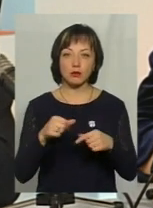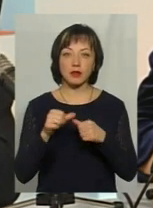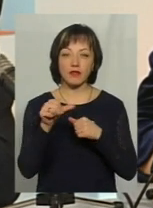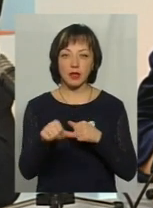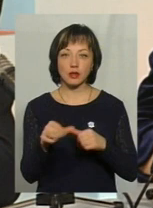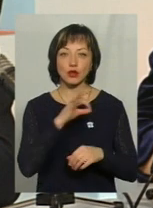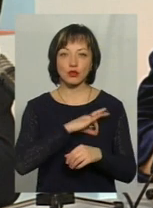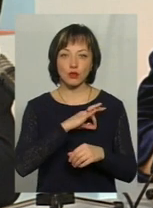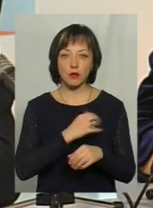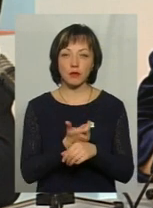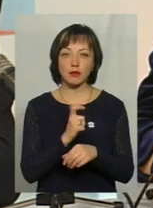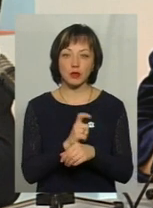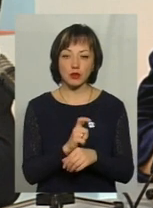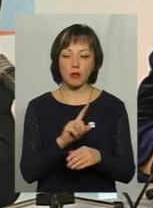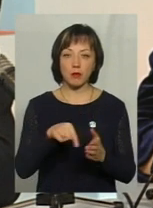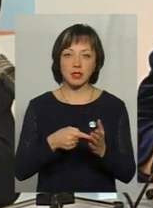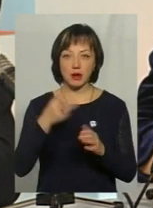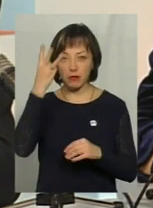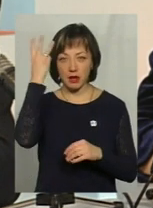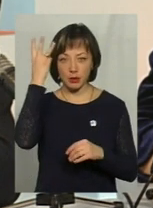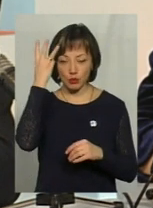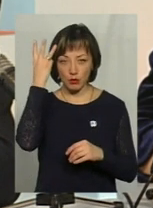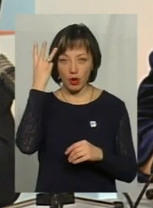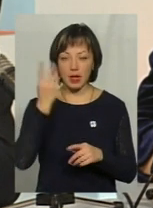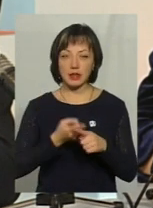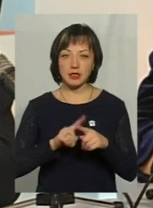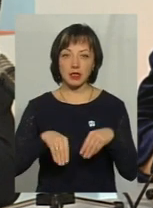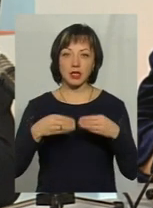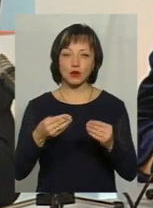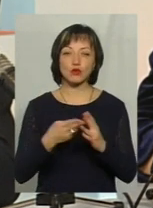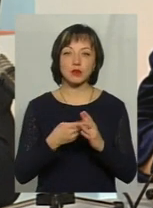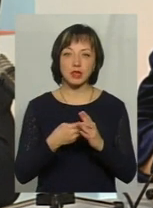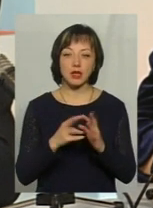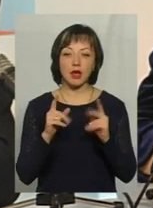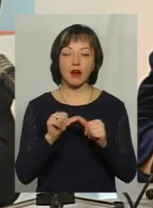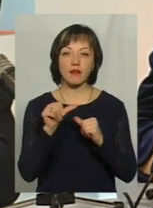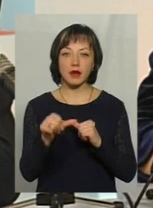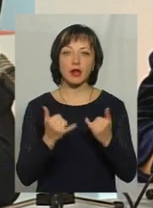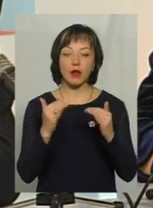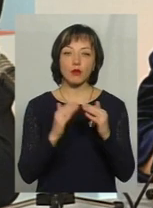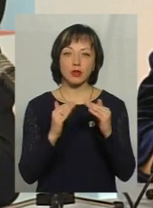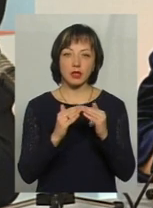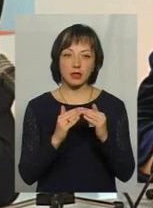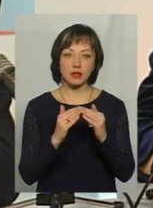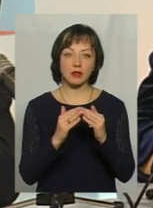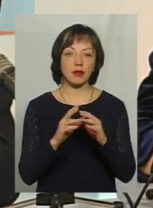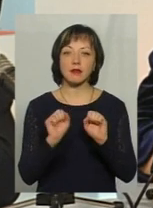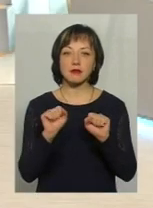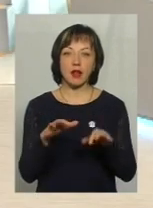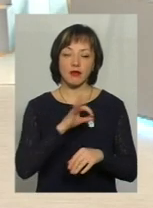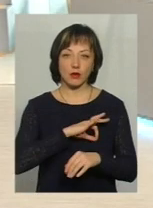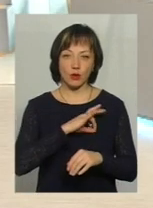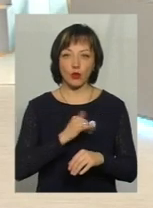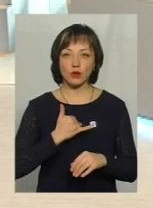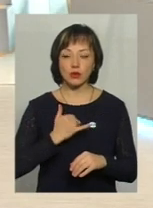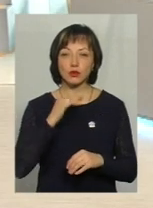застосовується у більшій мірі по місту Хмельницькому, це надання субсидії як виняток для будинків, не зданих в експлуатацію. У